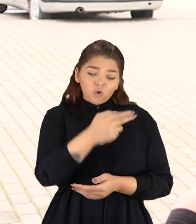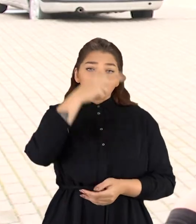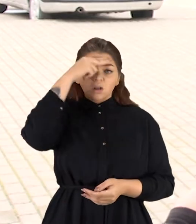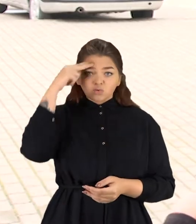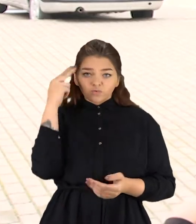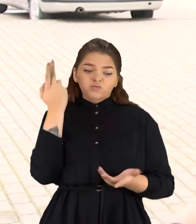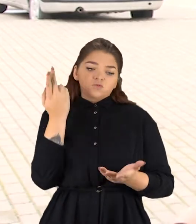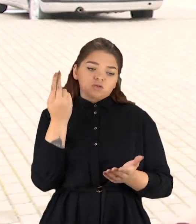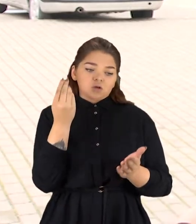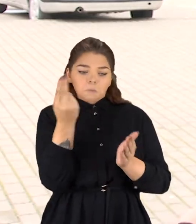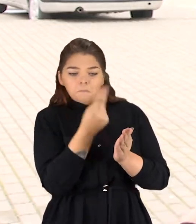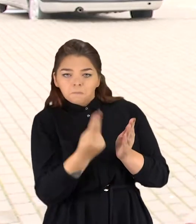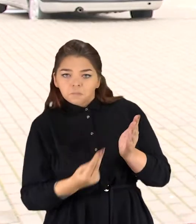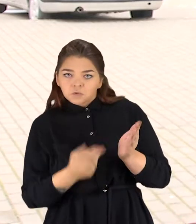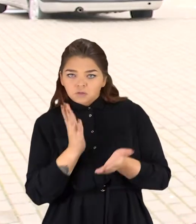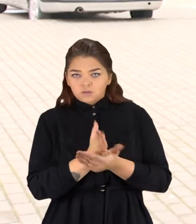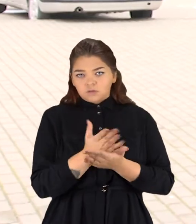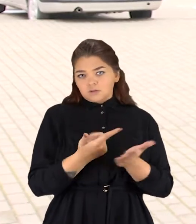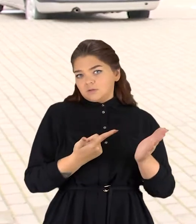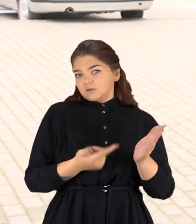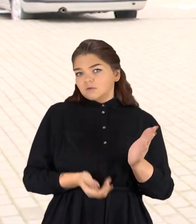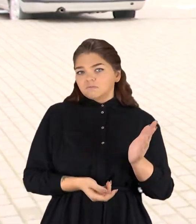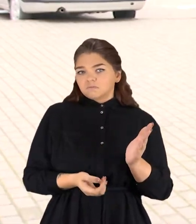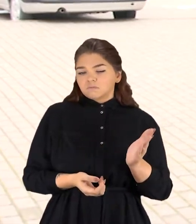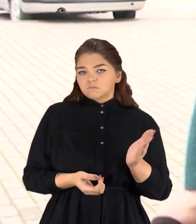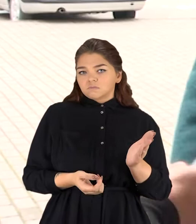Lietuviškas suvenyras. Su lietuviška tributika.